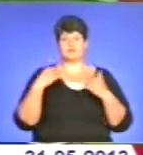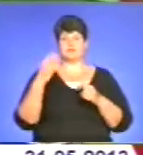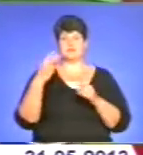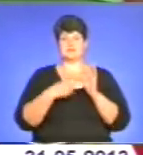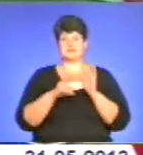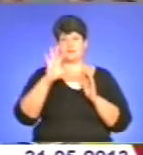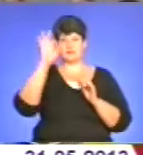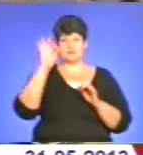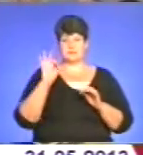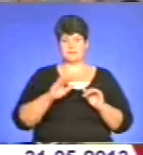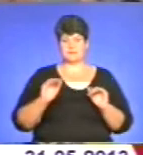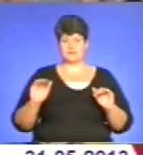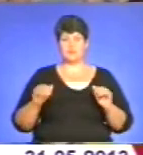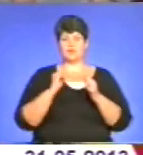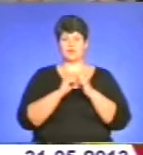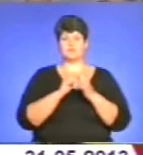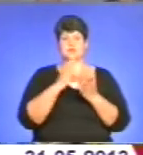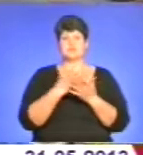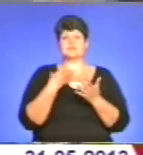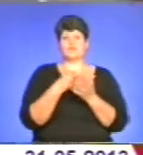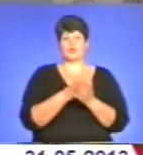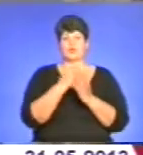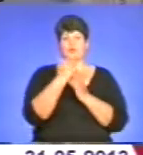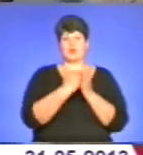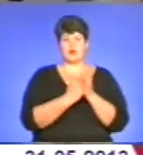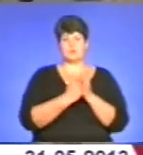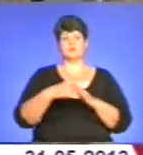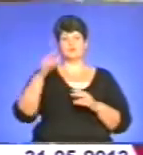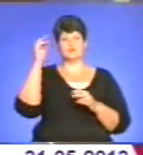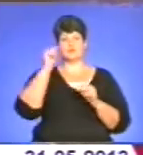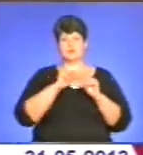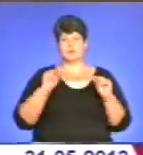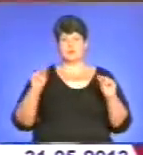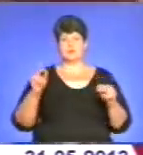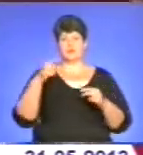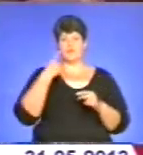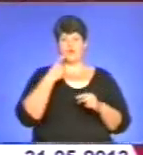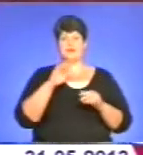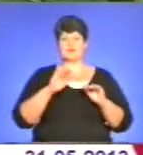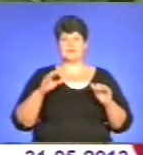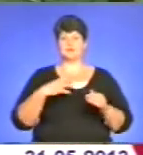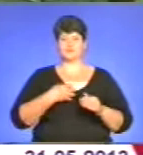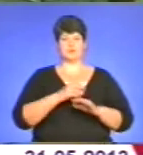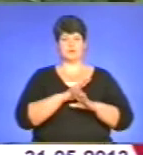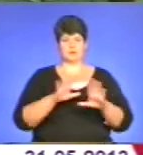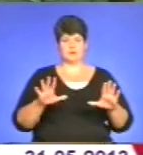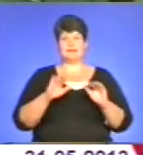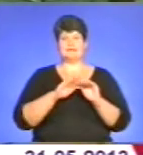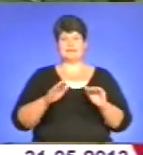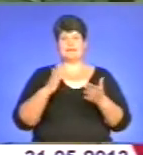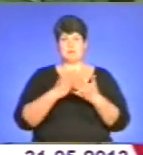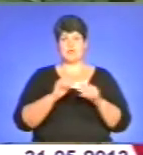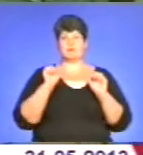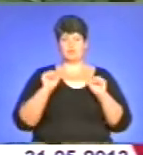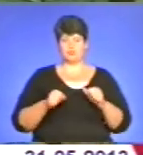Кожен пришкільний табір має власну програму. Тож освітяни переконують, дітям сумувати не доведеться. Дитина має можливість нарешті